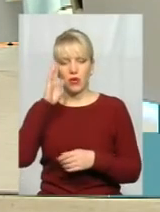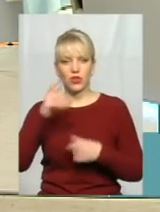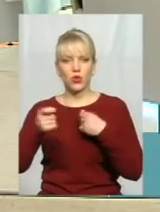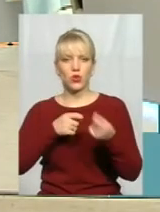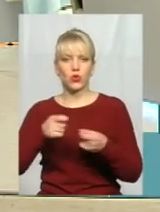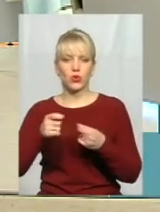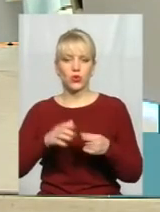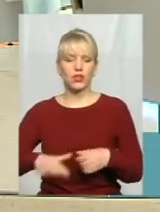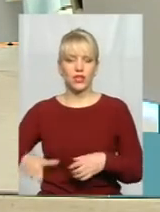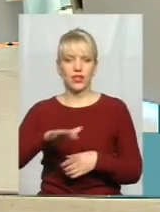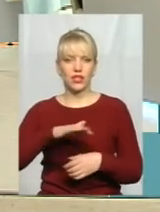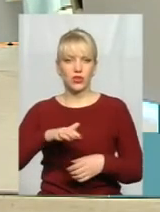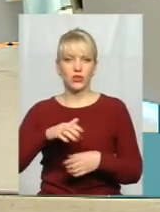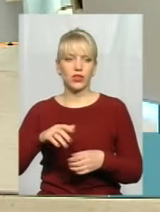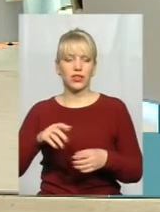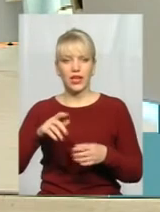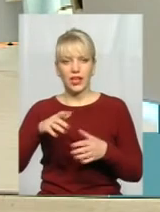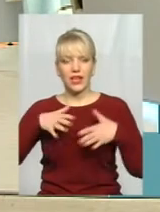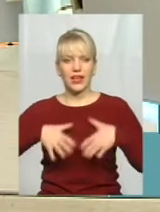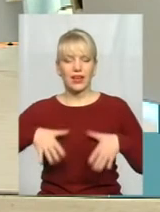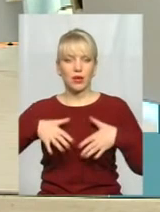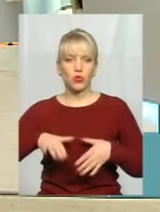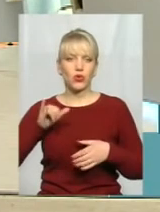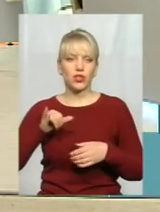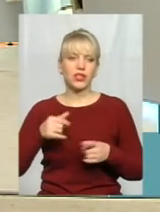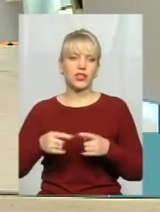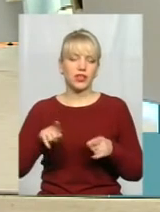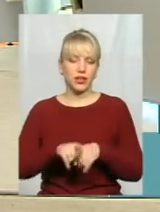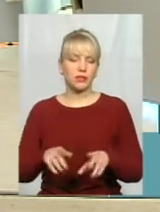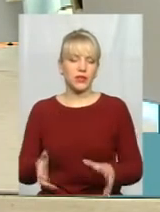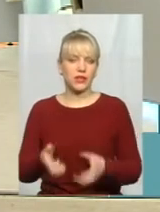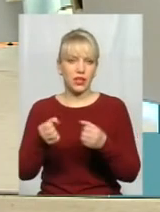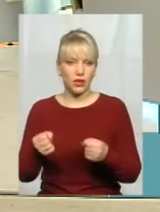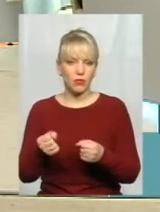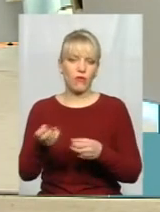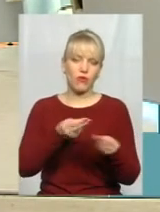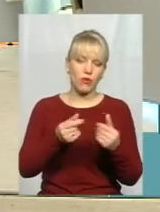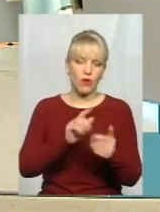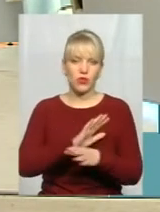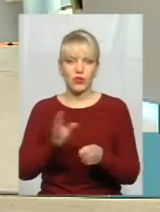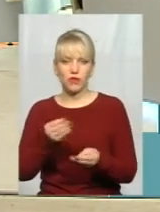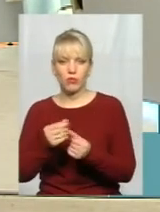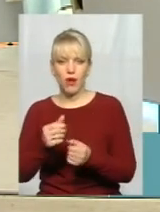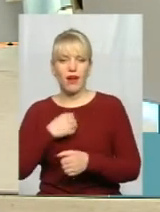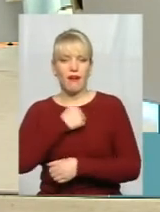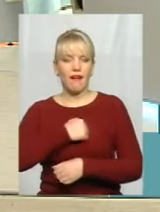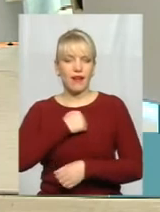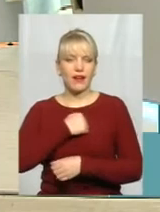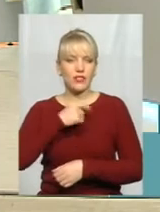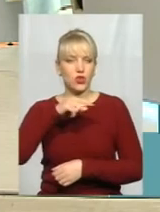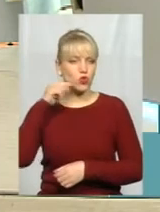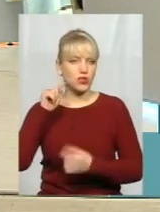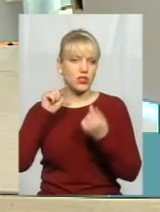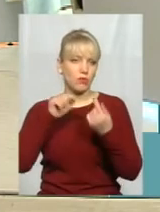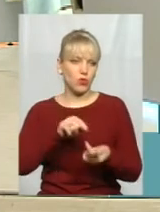Республіки Крим, тим самим підтримуючи формальну чи неформальну агресію Росії